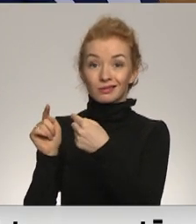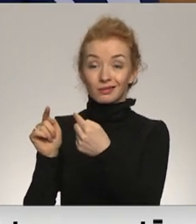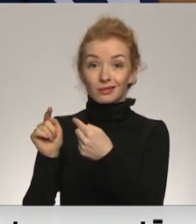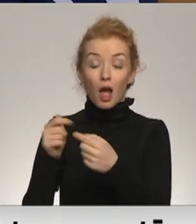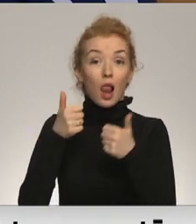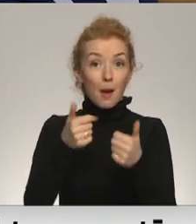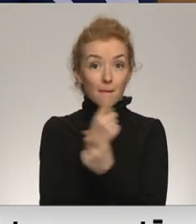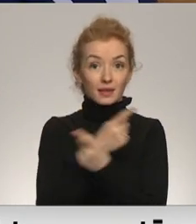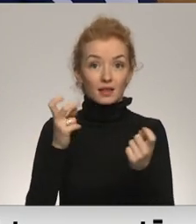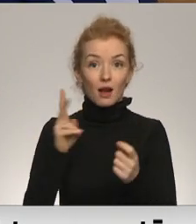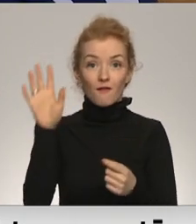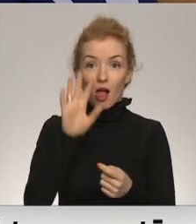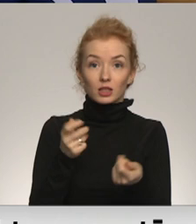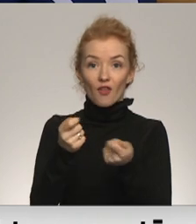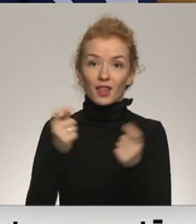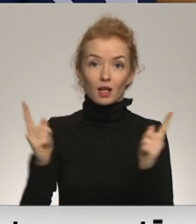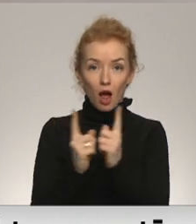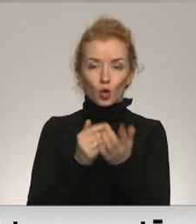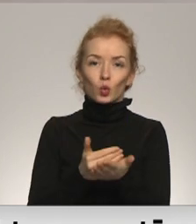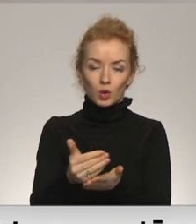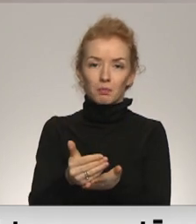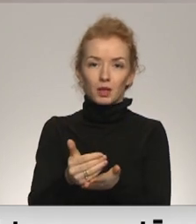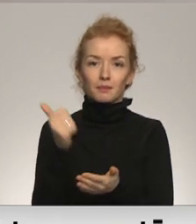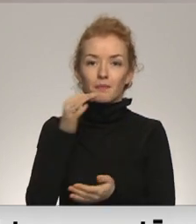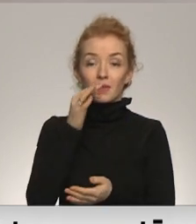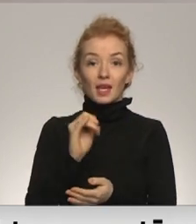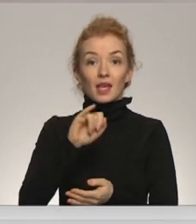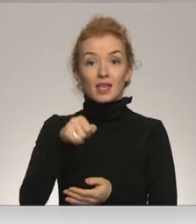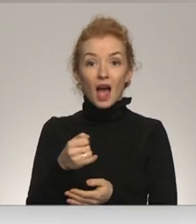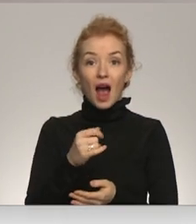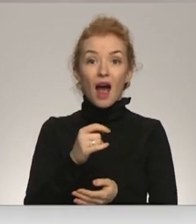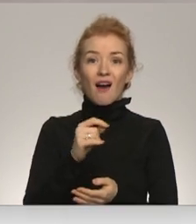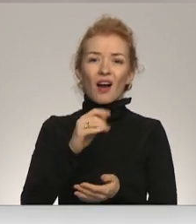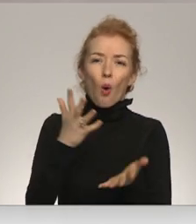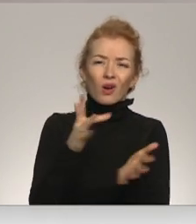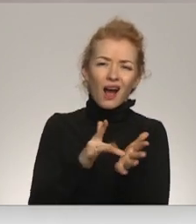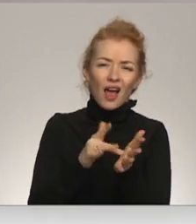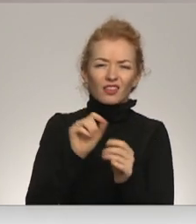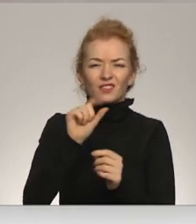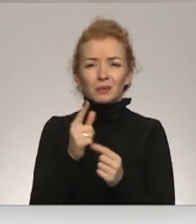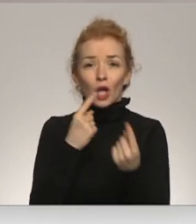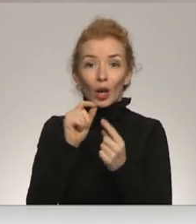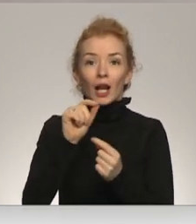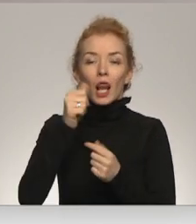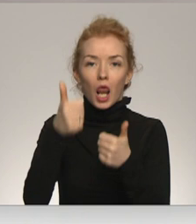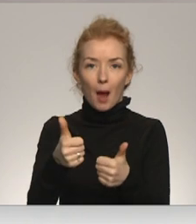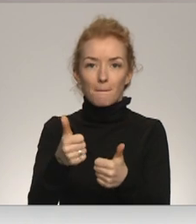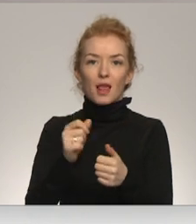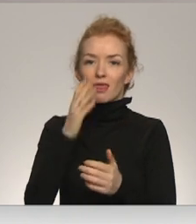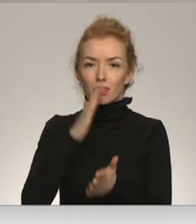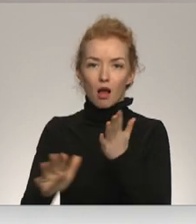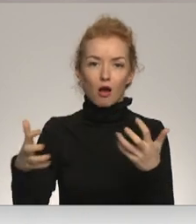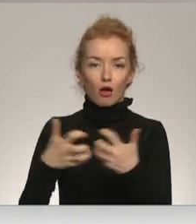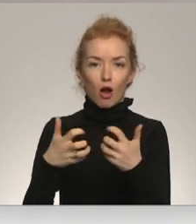ka valstu vadītāju sarunas joprojām turpinoties. Slikts saruns vienmēr ir labāks par labu karu. Ja mēs runājam par Latvijas